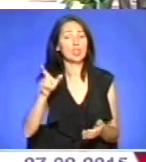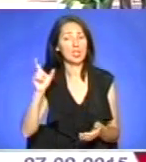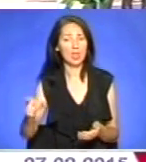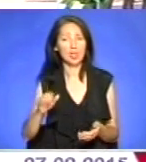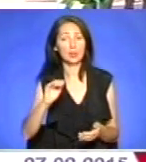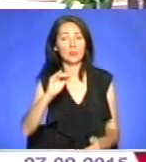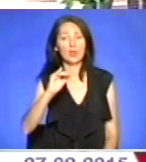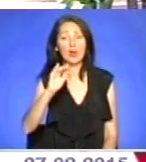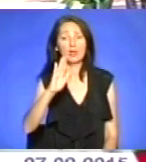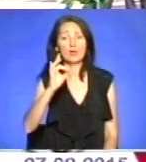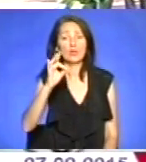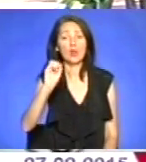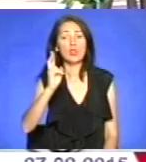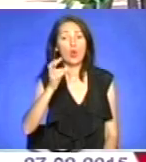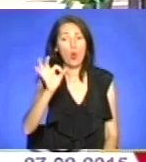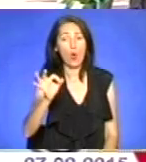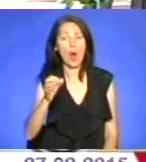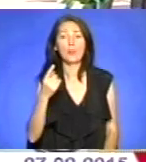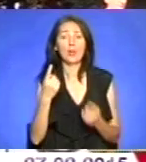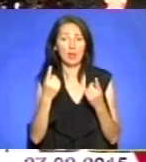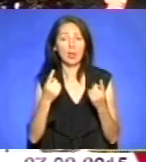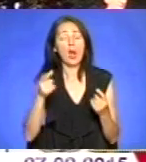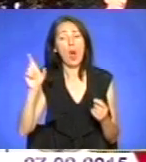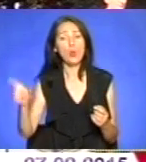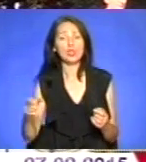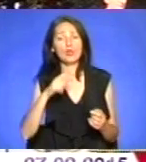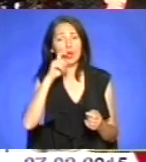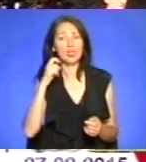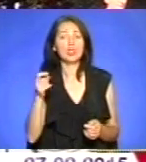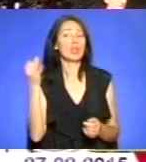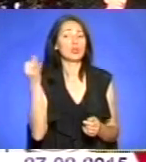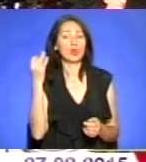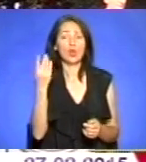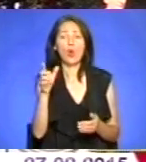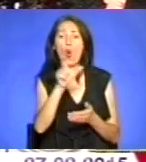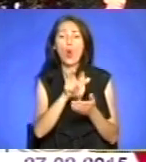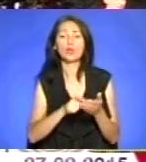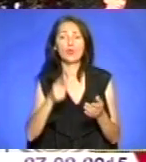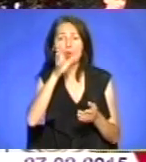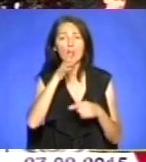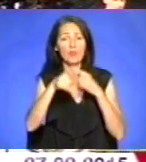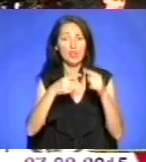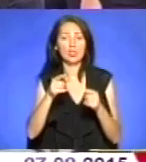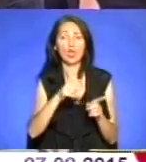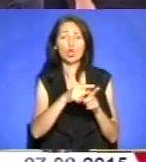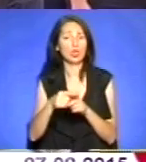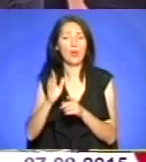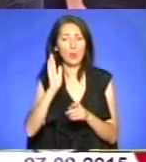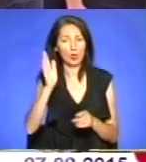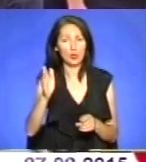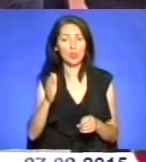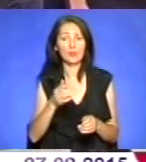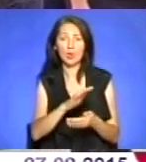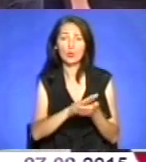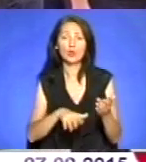Франко – знакова постать в українській історії, його твори – вічні слова, пророчі. Упродовж своєї більш ніж